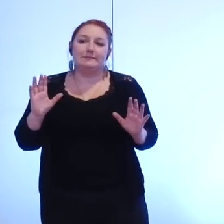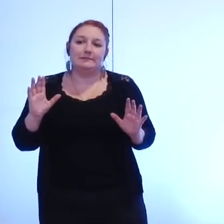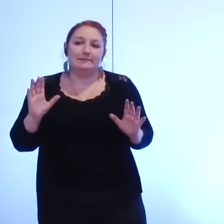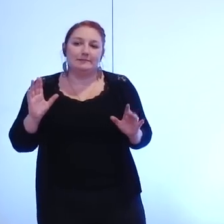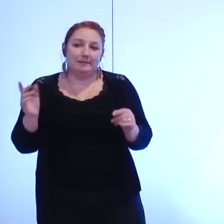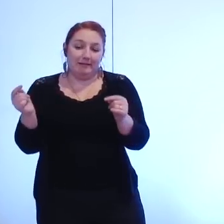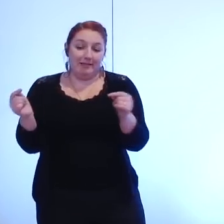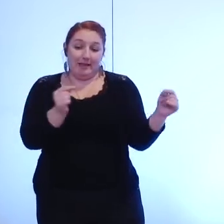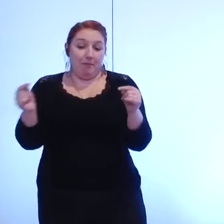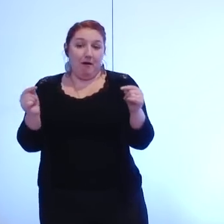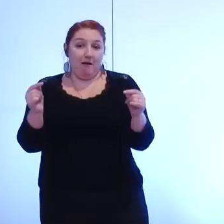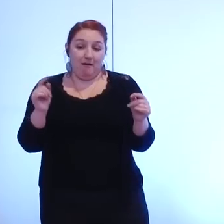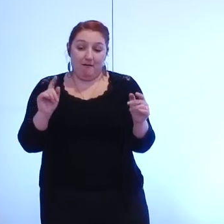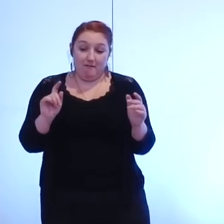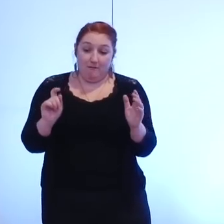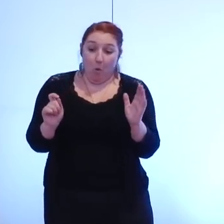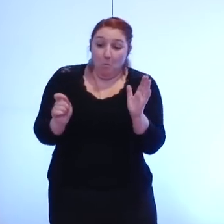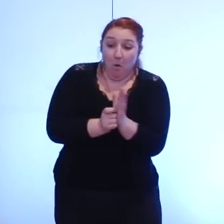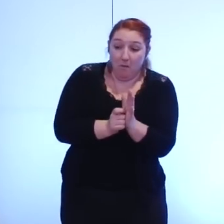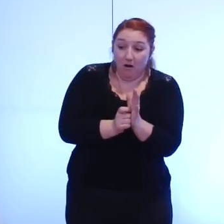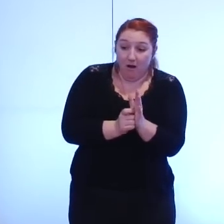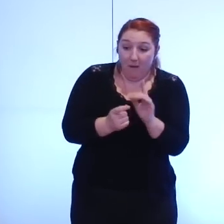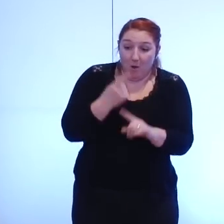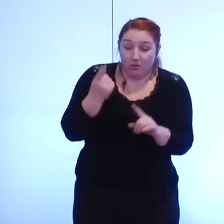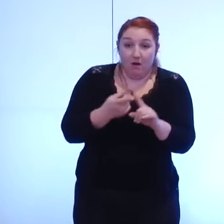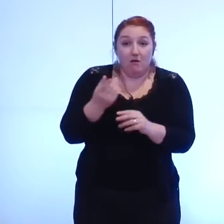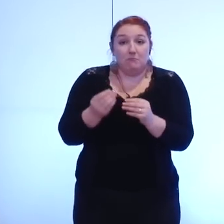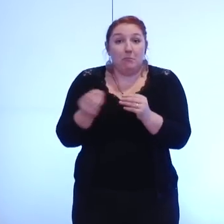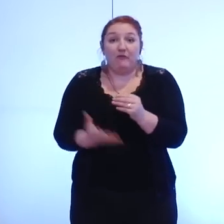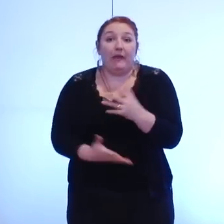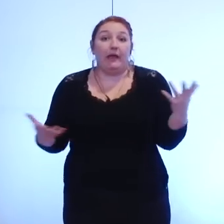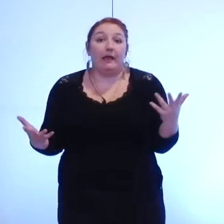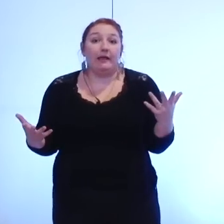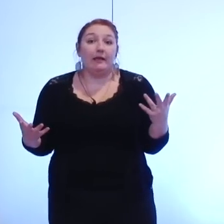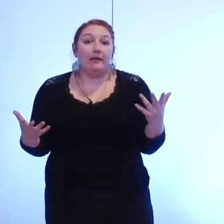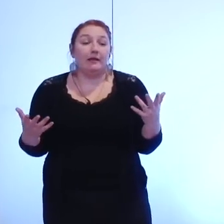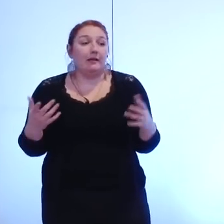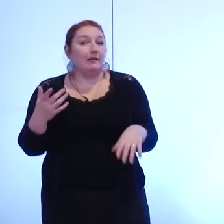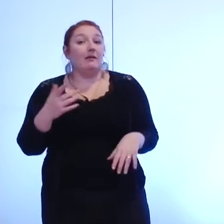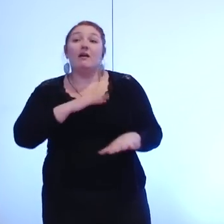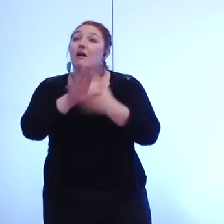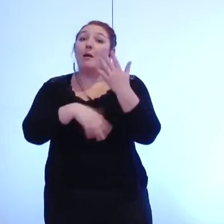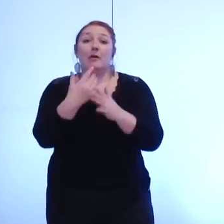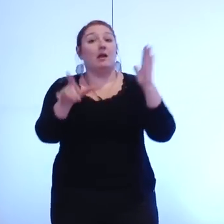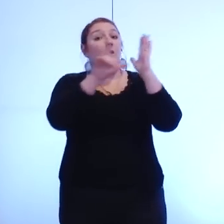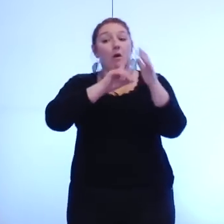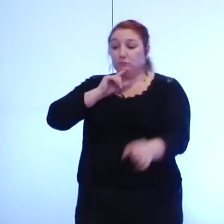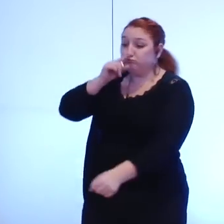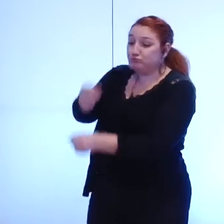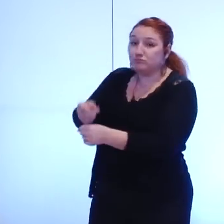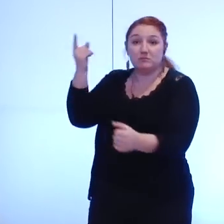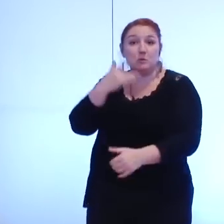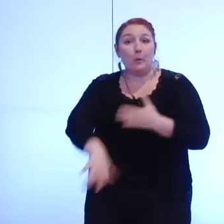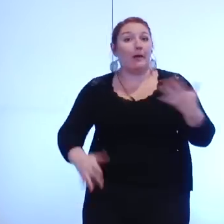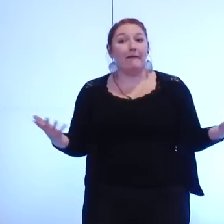et un débat qui n'a pas eu lieu quand il aurait dû avoir lieu c'est-à-dire avant que Grenoble soit inscrite comme une métropole dans la loi elle